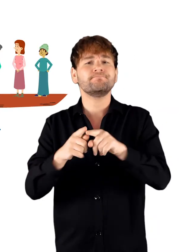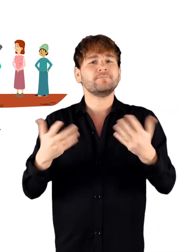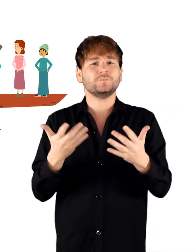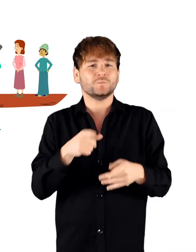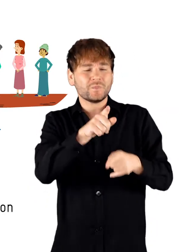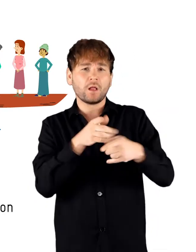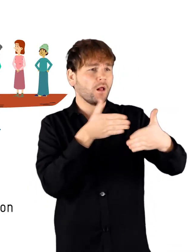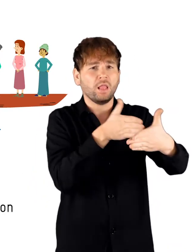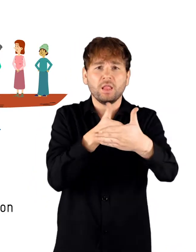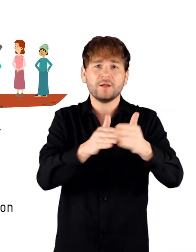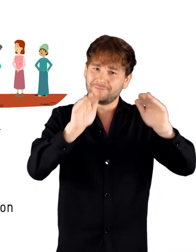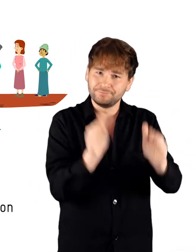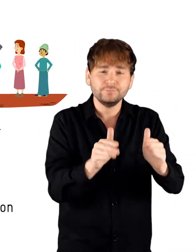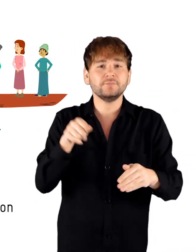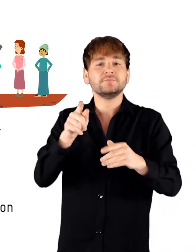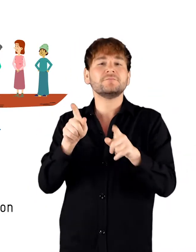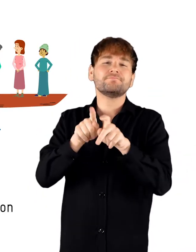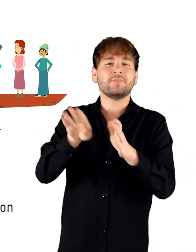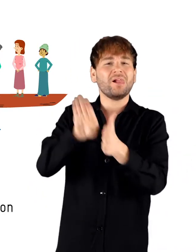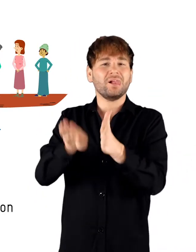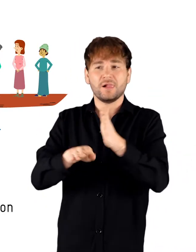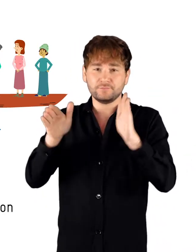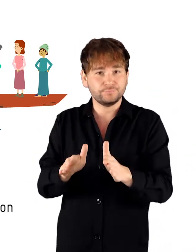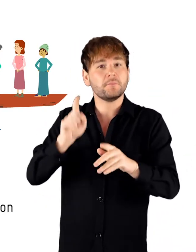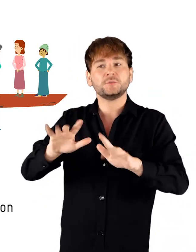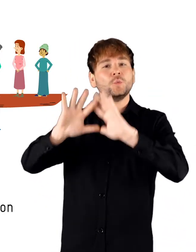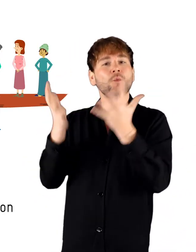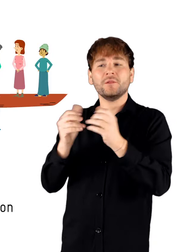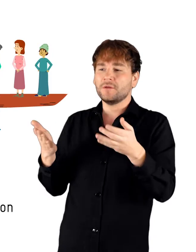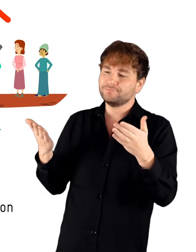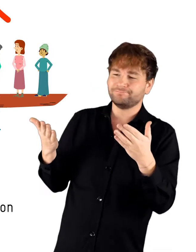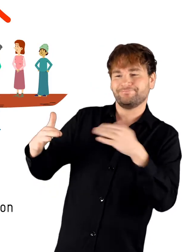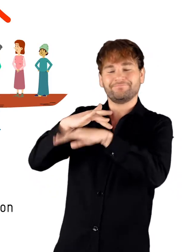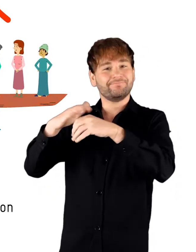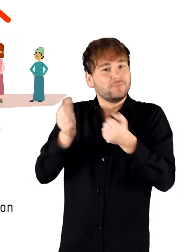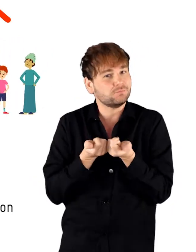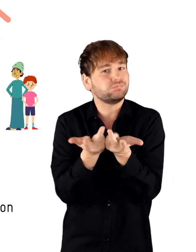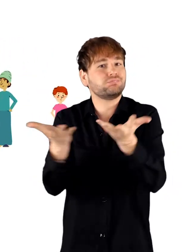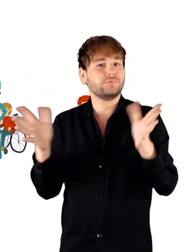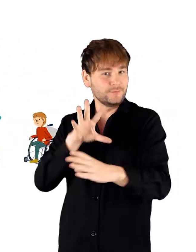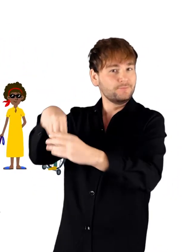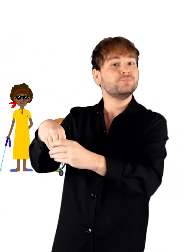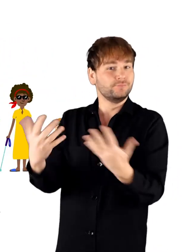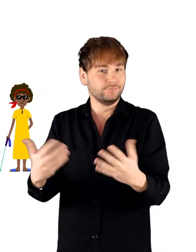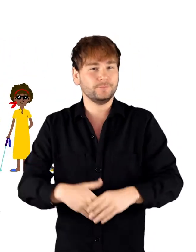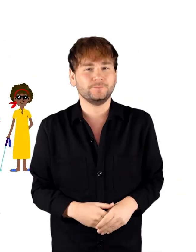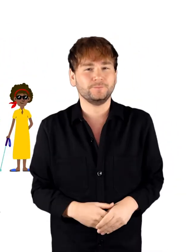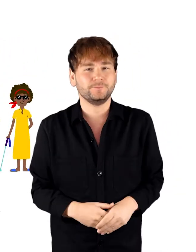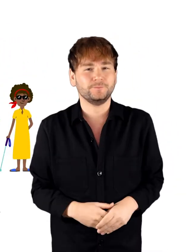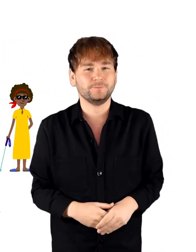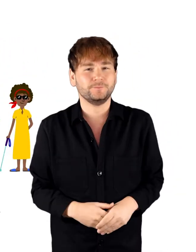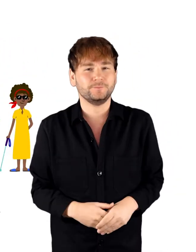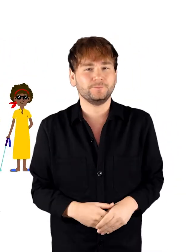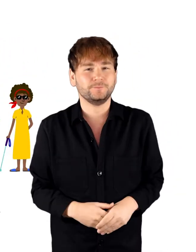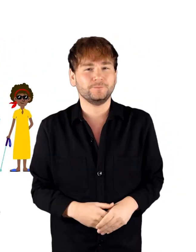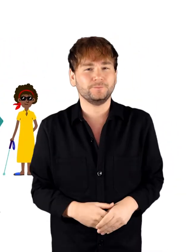plus. L'inclusion signifie également la suppression des obstacles et des discriminations et la promotion d'une